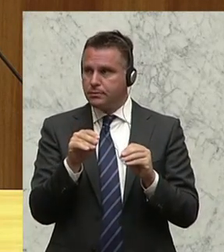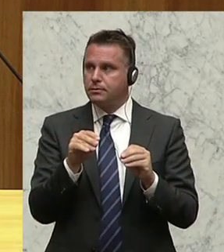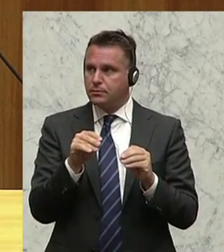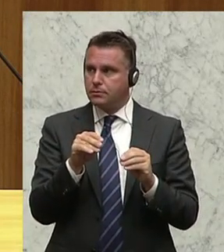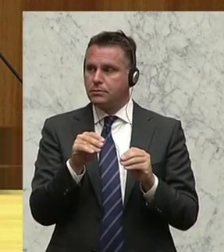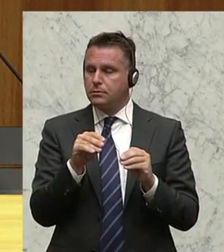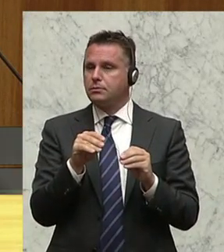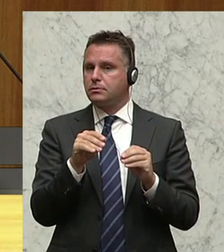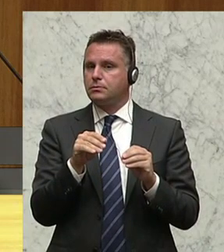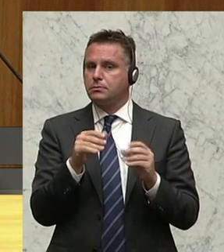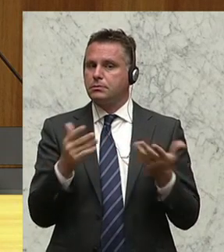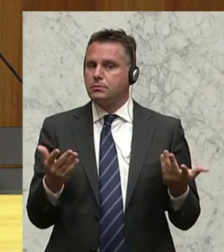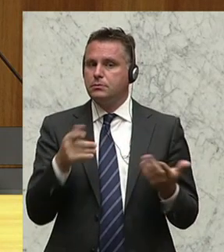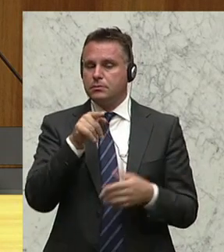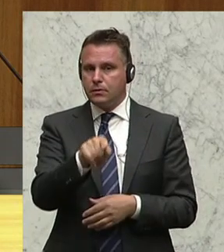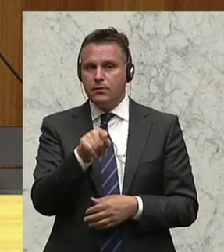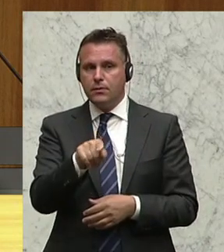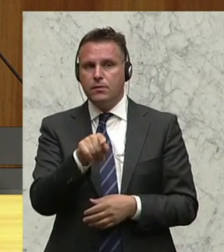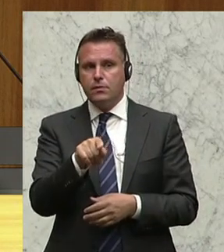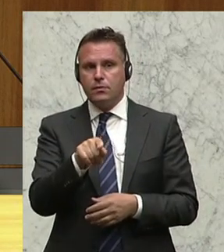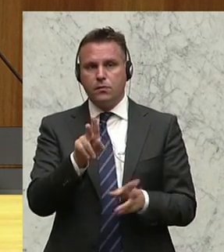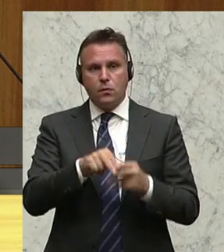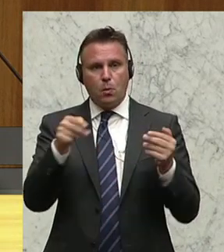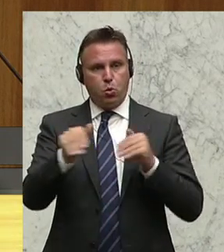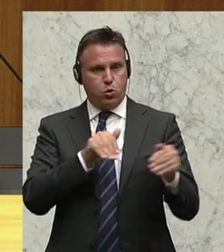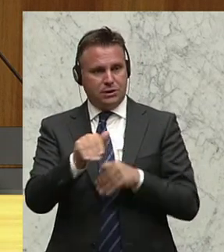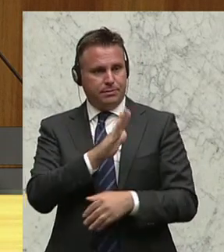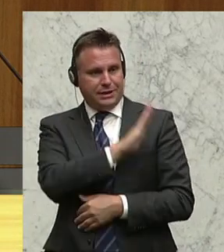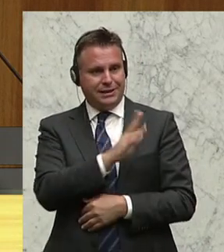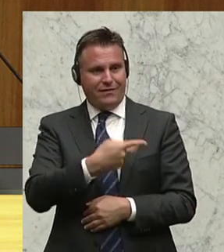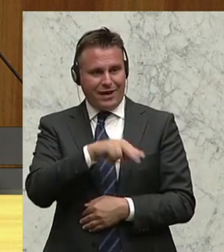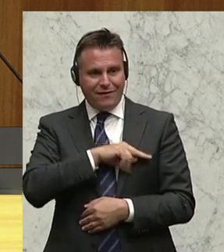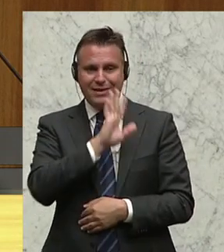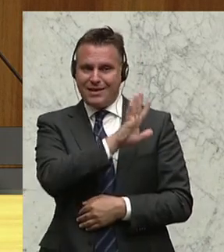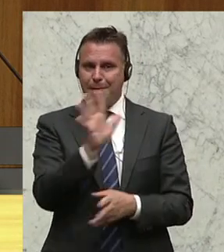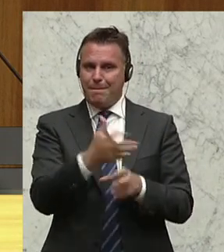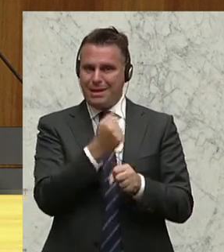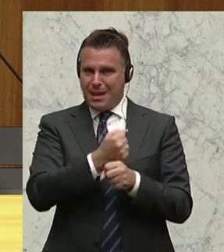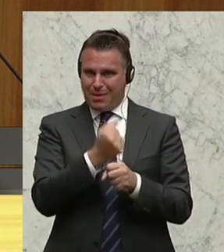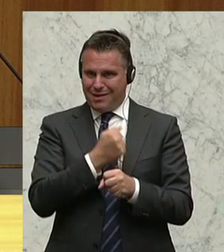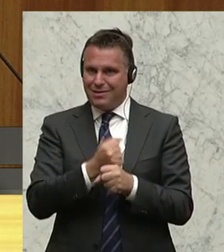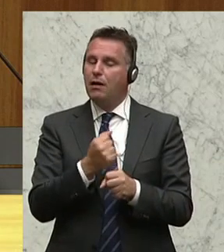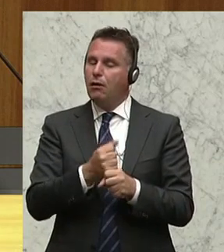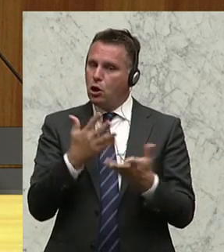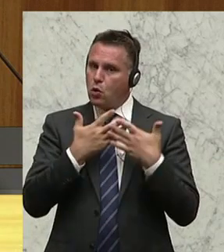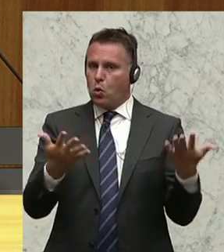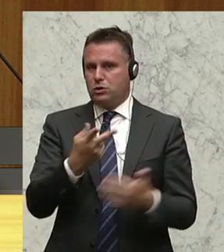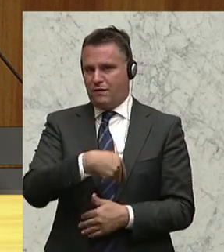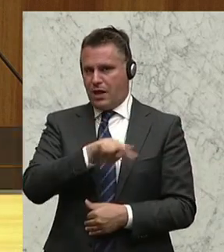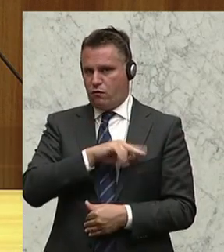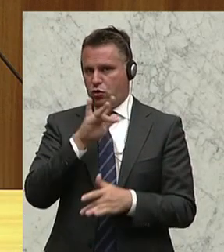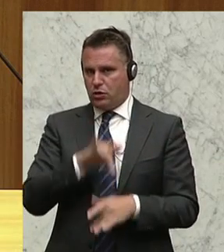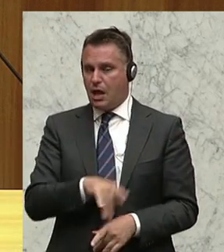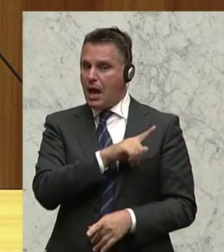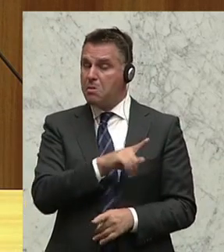die Verantwortung des Bundesministers, aber auch seiner Mitarbeiterinnen und Mitarbeiter so groß ist, um hier nicht